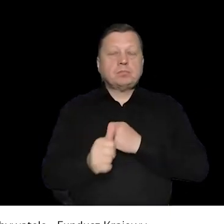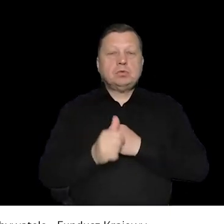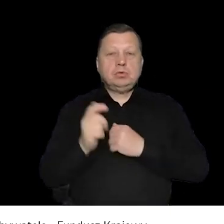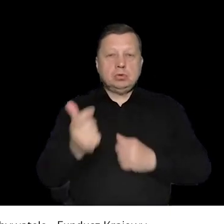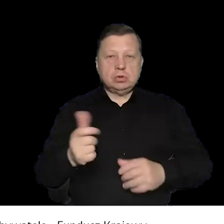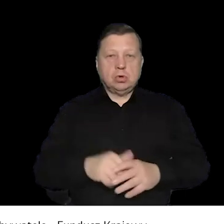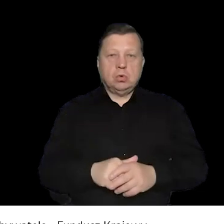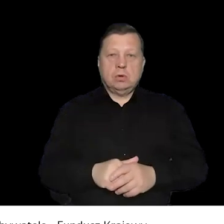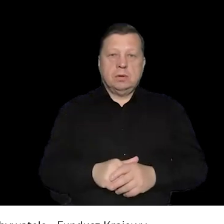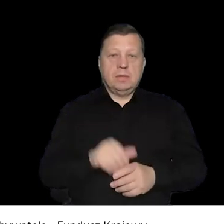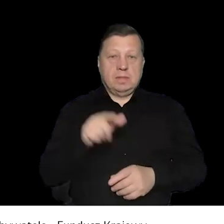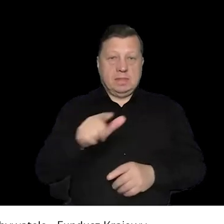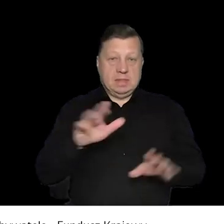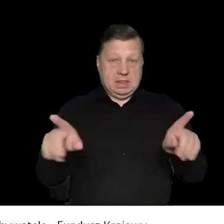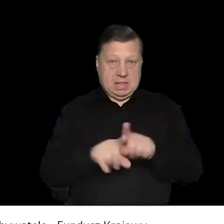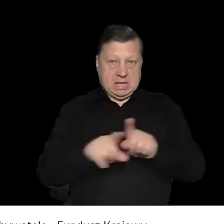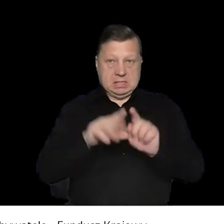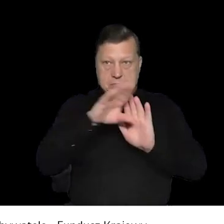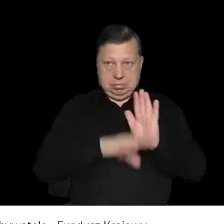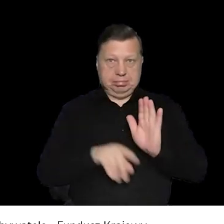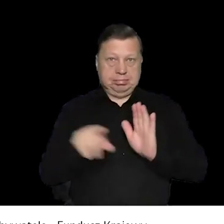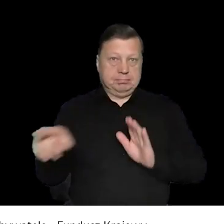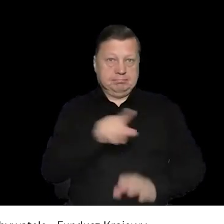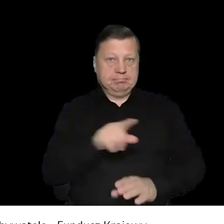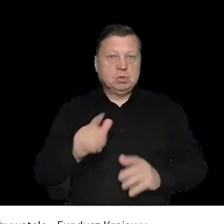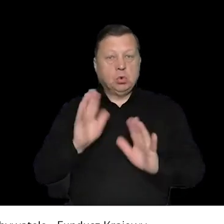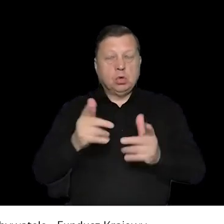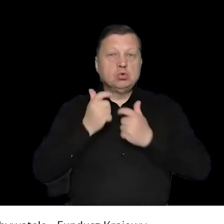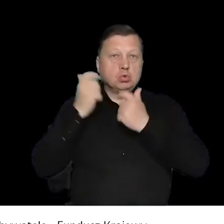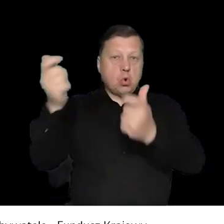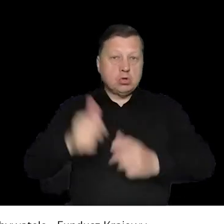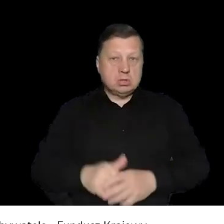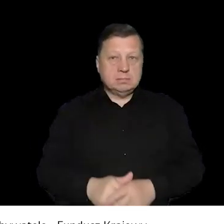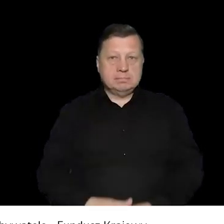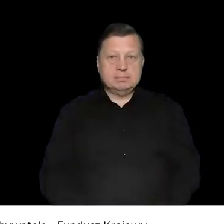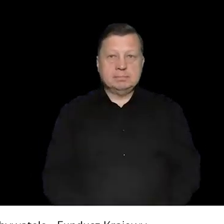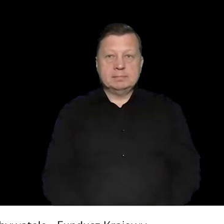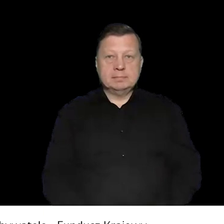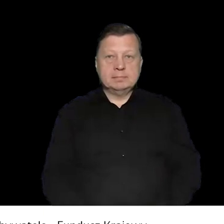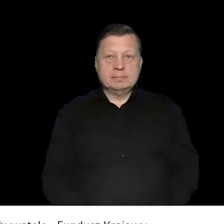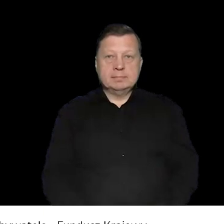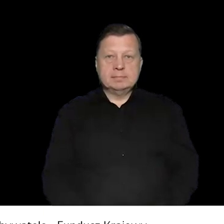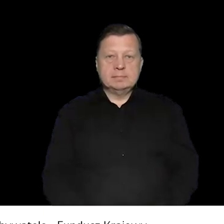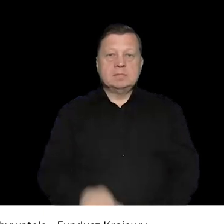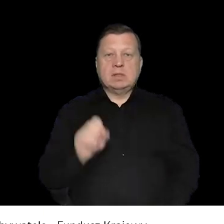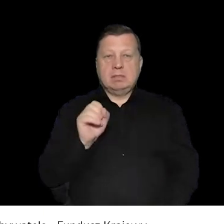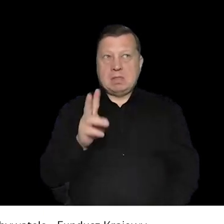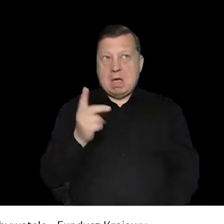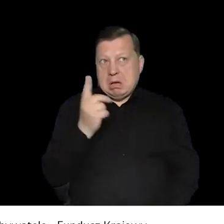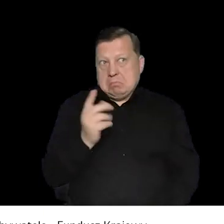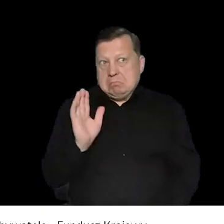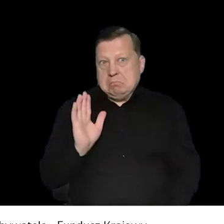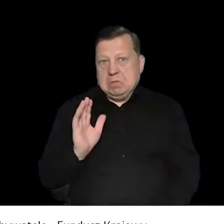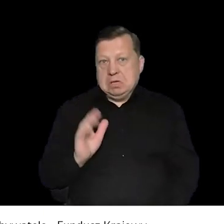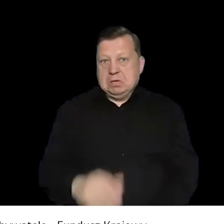organizacja zgromadzeń religijnych? Czyli prawdopodobnie tutaj chodzi o to, czy jest to ten sam scenariusz